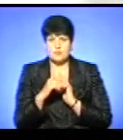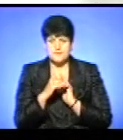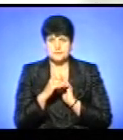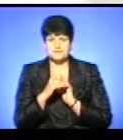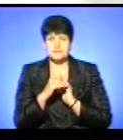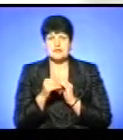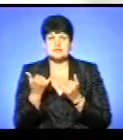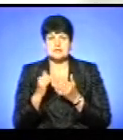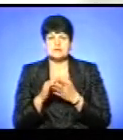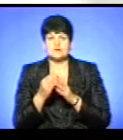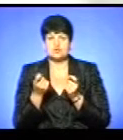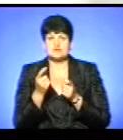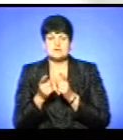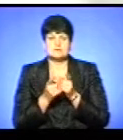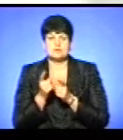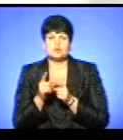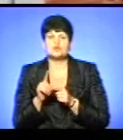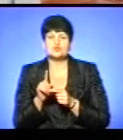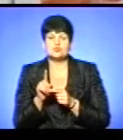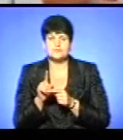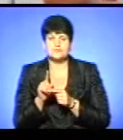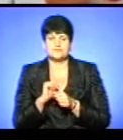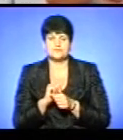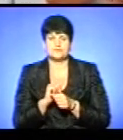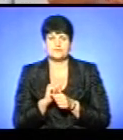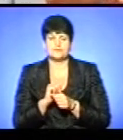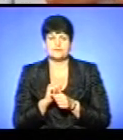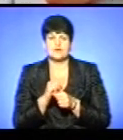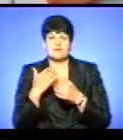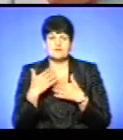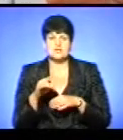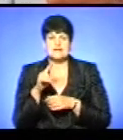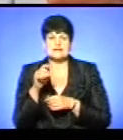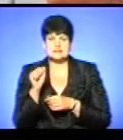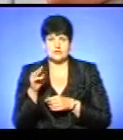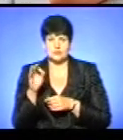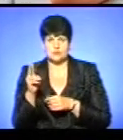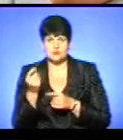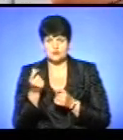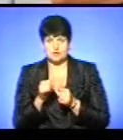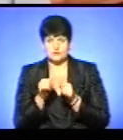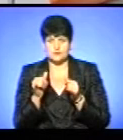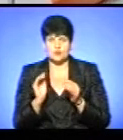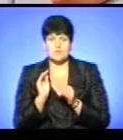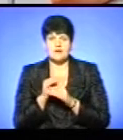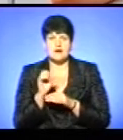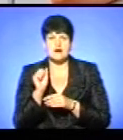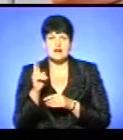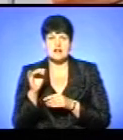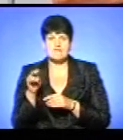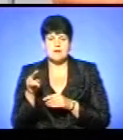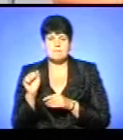Зараз ситуація трохи зміна, в плані чого, що вже Затока трохи розвинулась. Добавився аквапарк, добавились